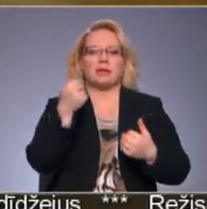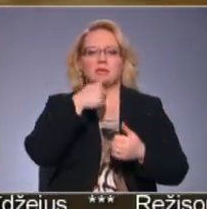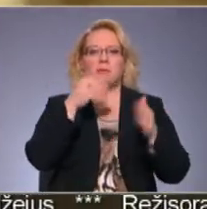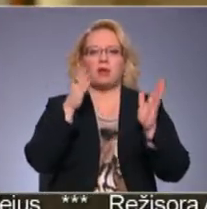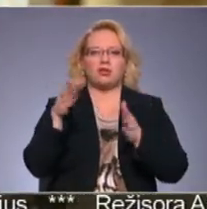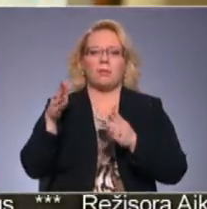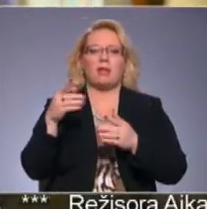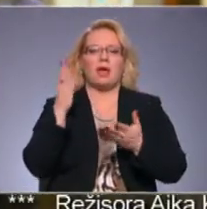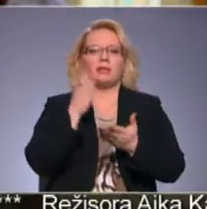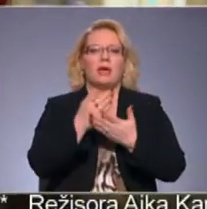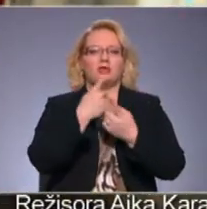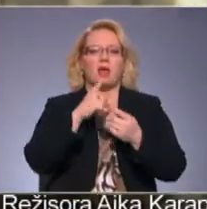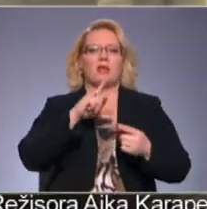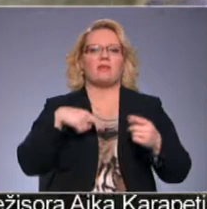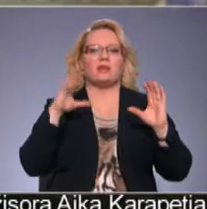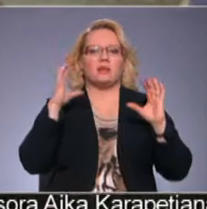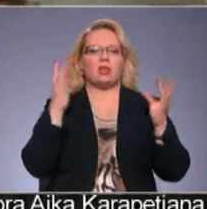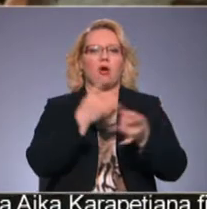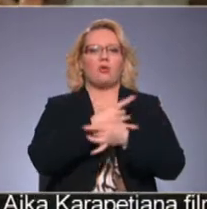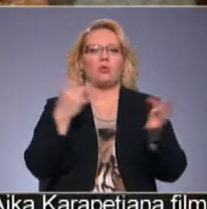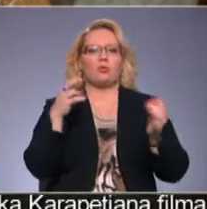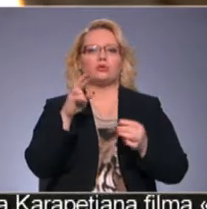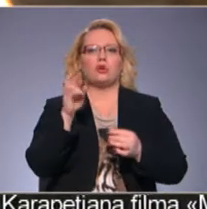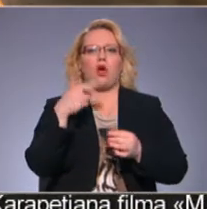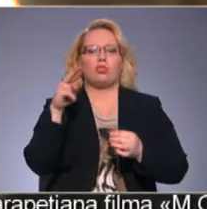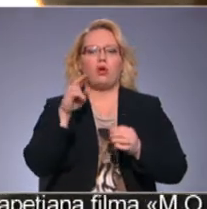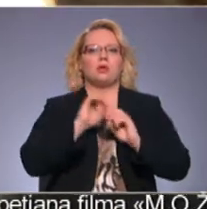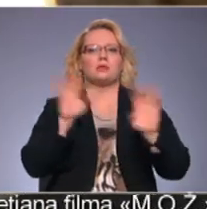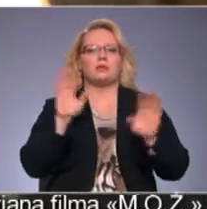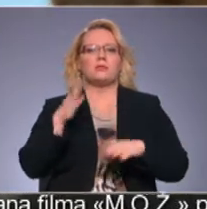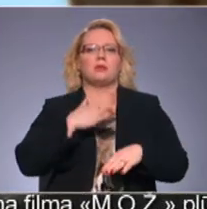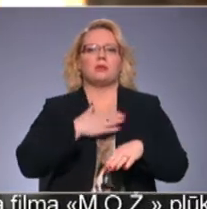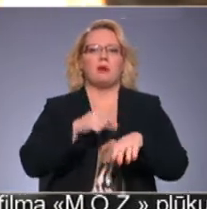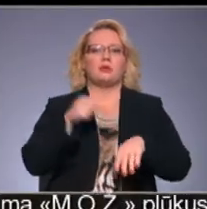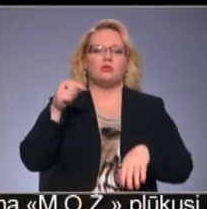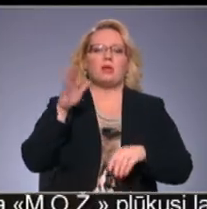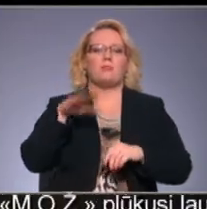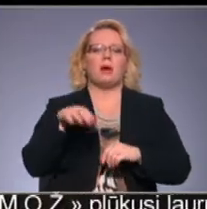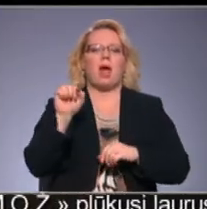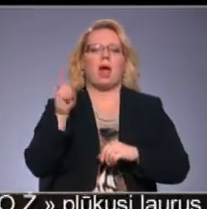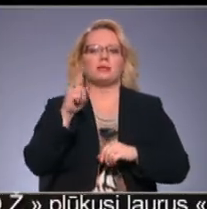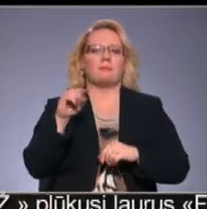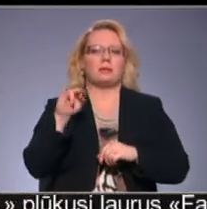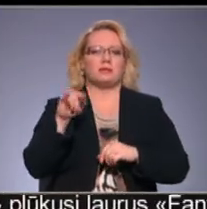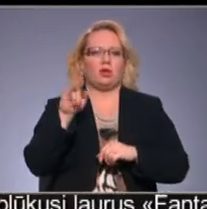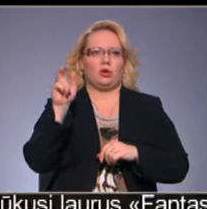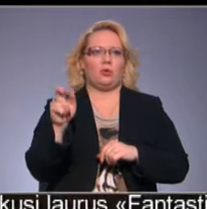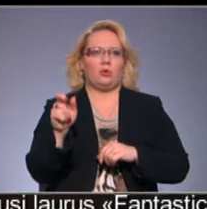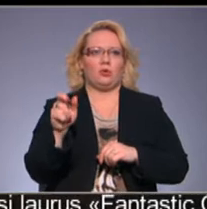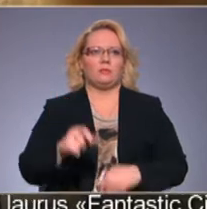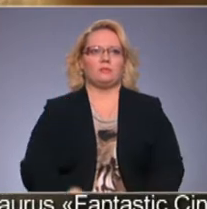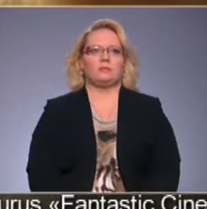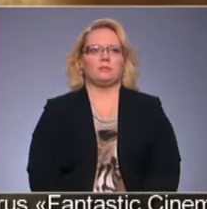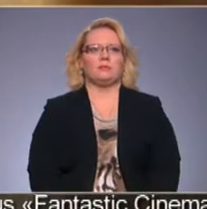lai tiešrēdē Latvijas rādio raidījumā kultūras rondo Jau dalītos ar savām izjūtām par Aspāziju Manis